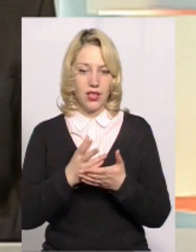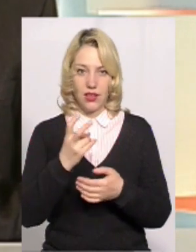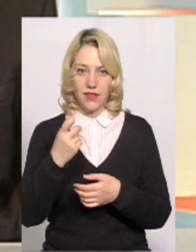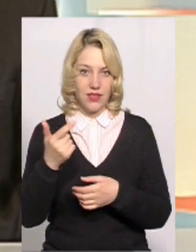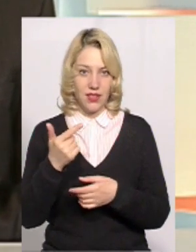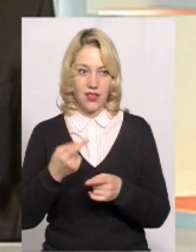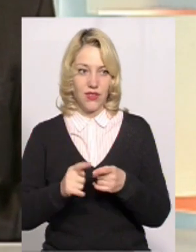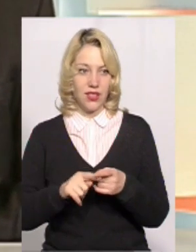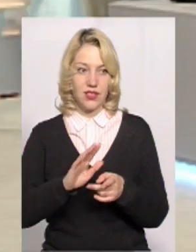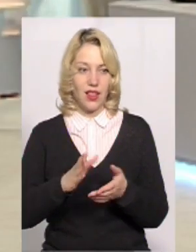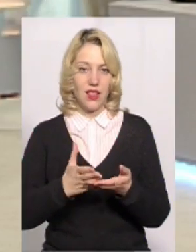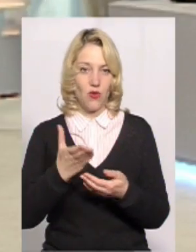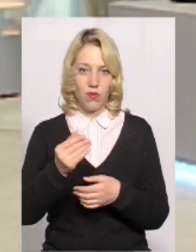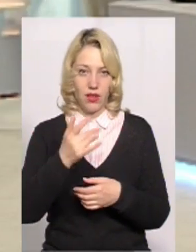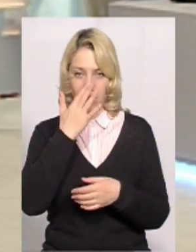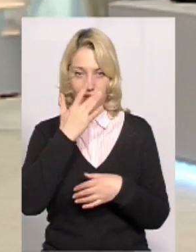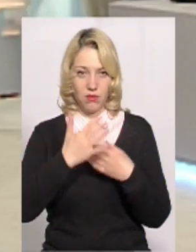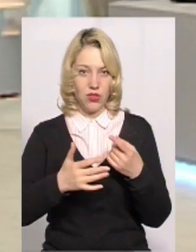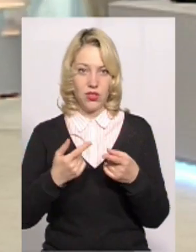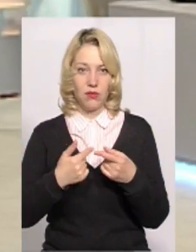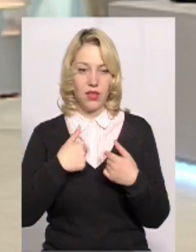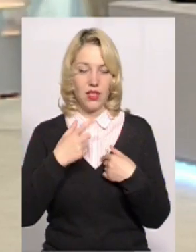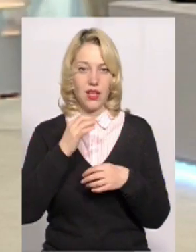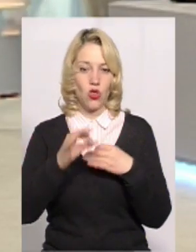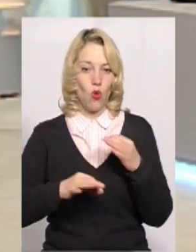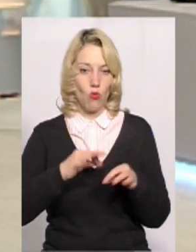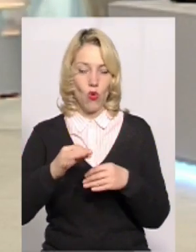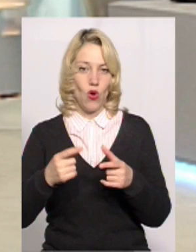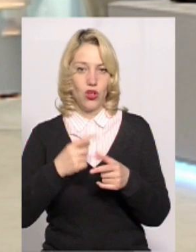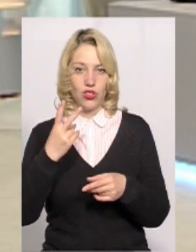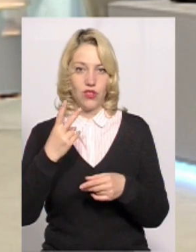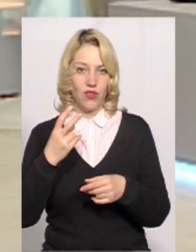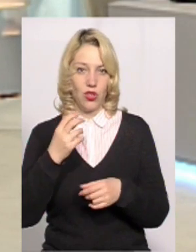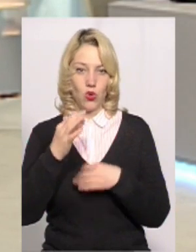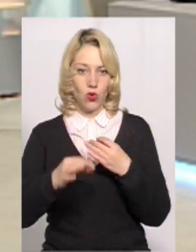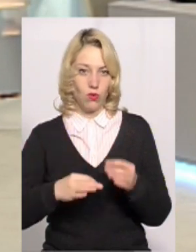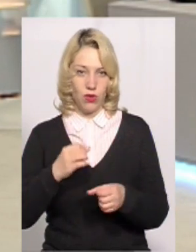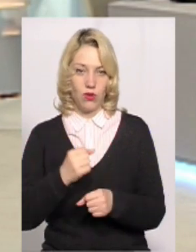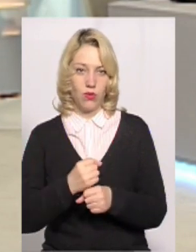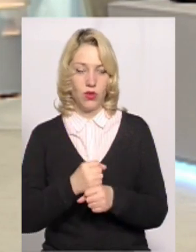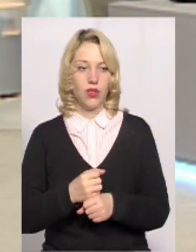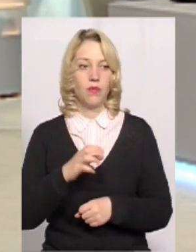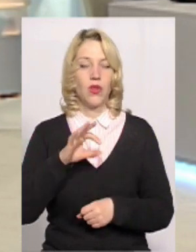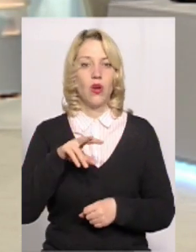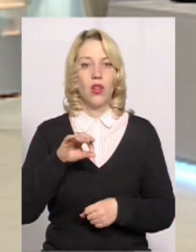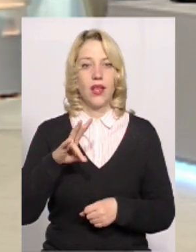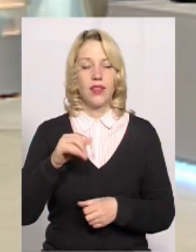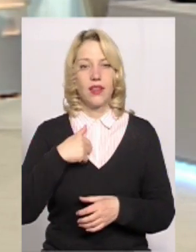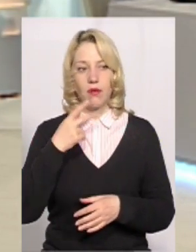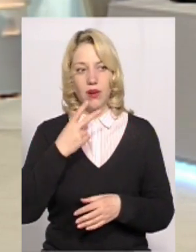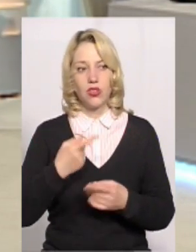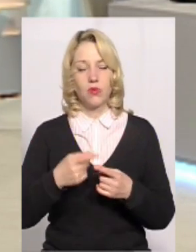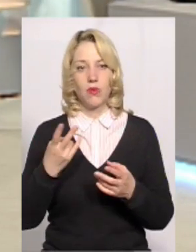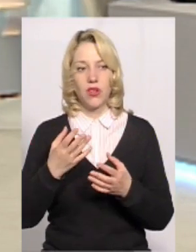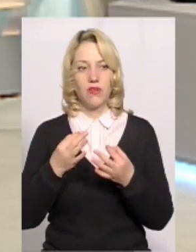200 гривень, ну, це не оплата, вибачте мене, за добу чи дві роботи. Пані Альоно, я бачу, по часу, що